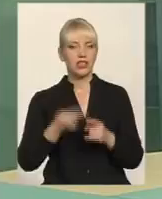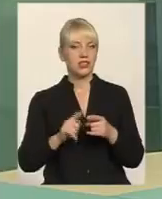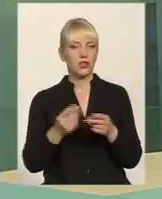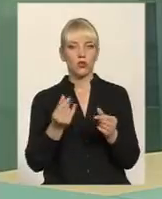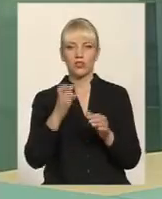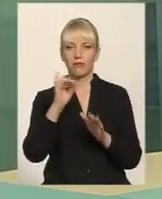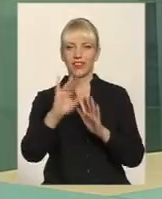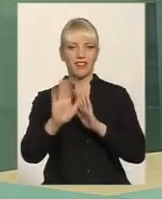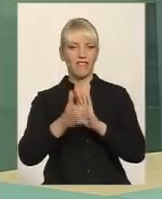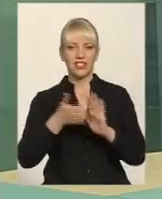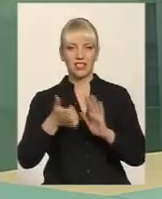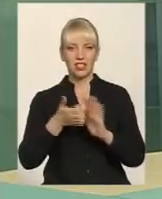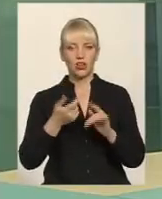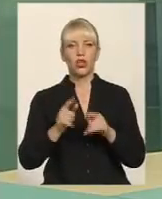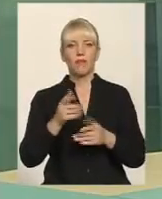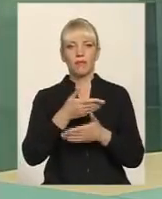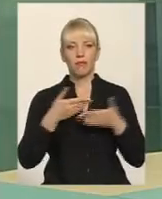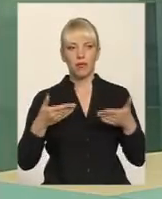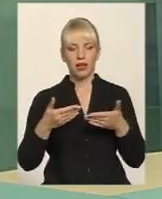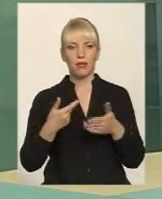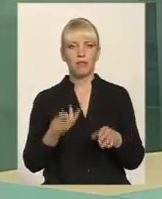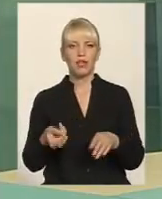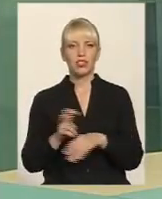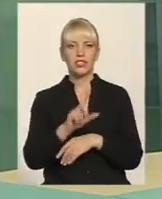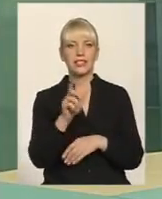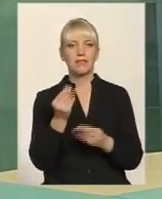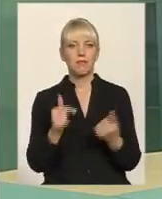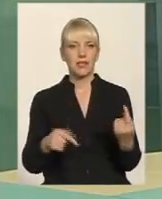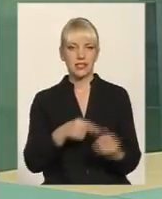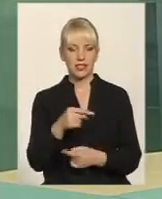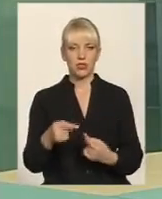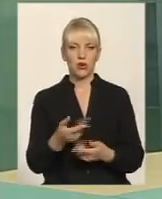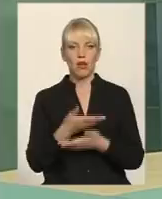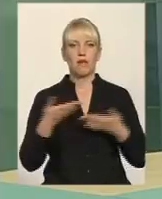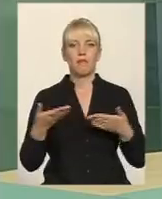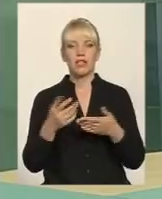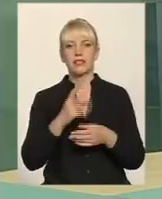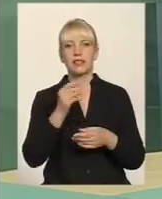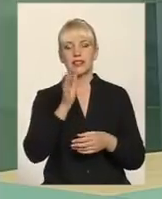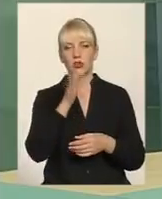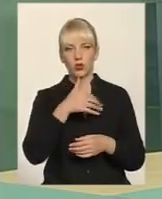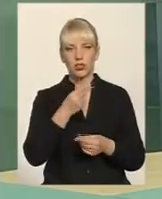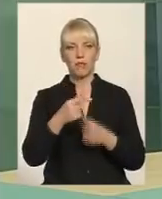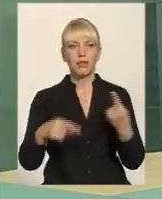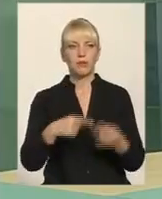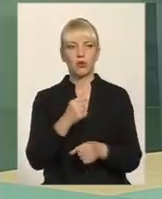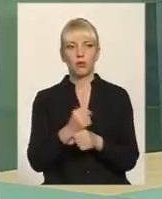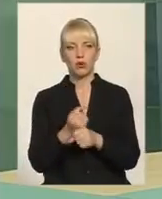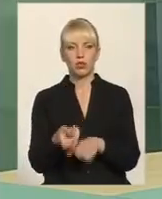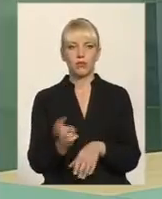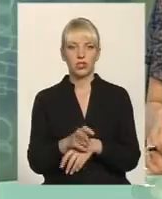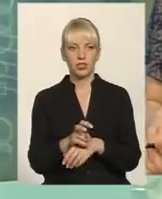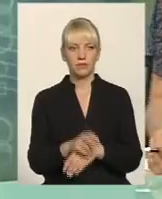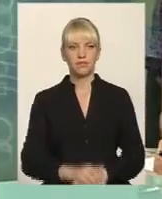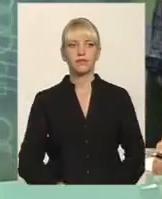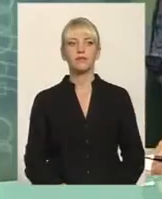вистачило. Ми, слава Богу, прийшли з бізнесу, ми прийшли з серйозної підприємницької роботи. Разом з тим, так,